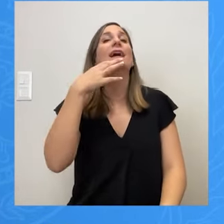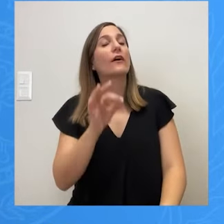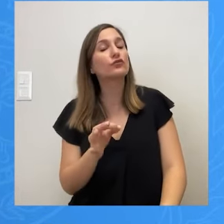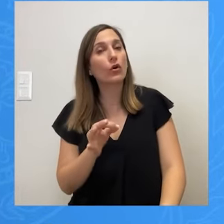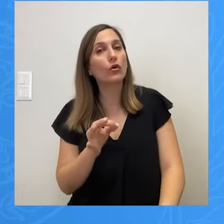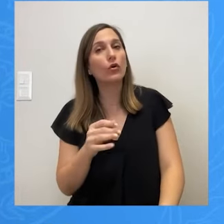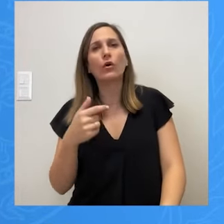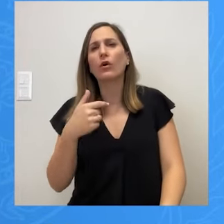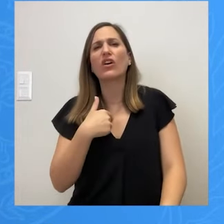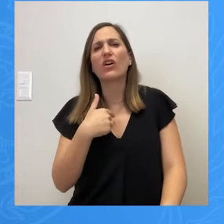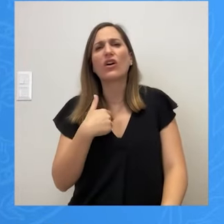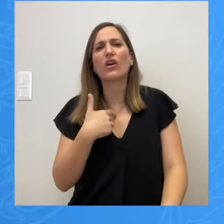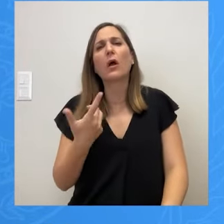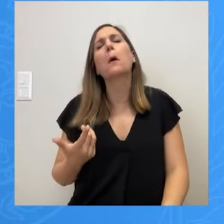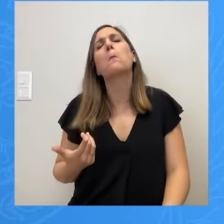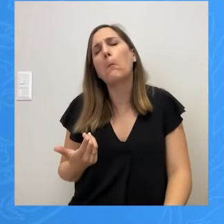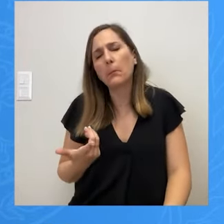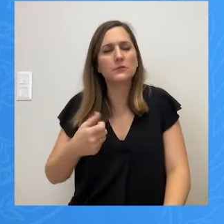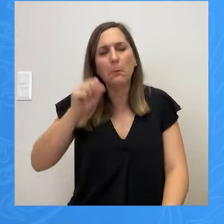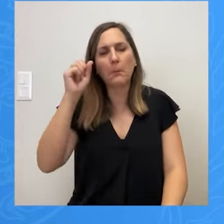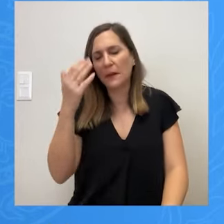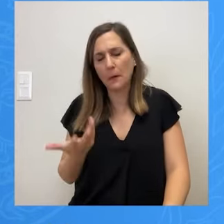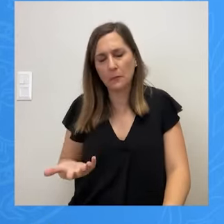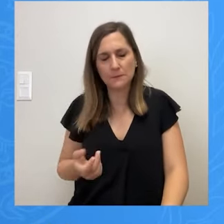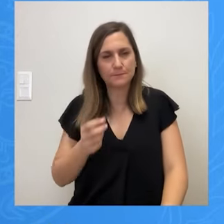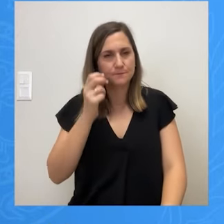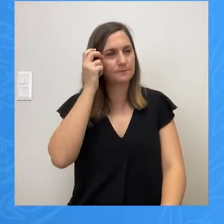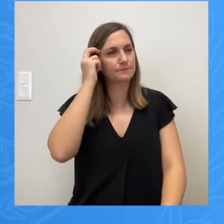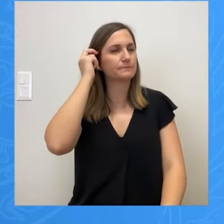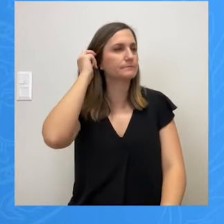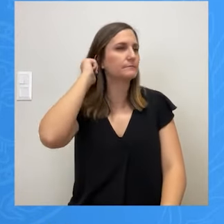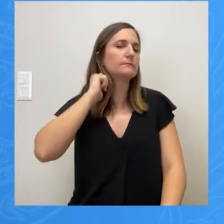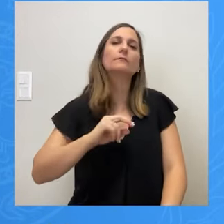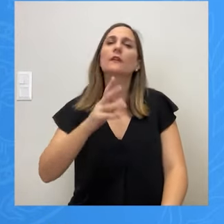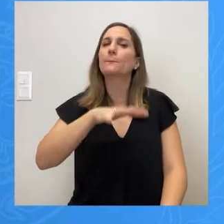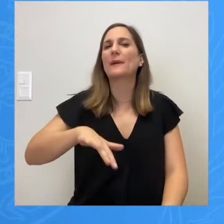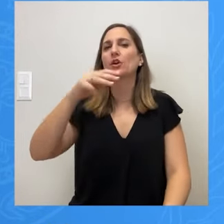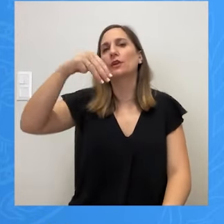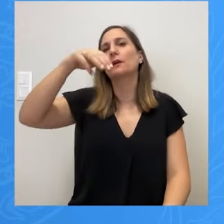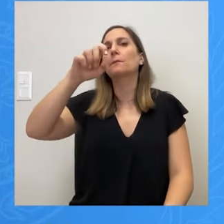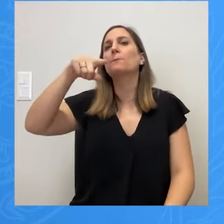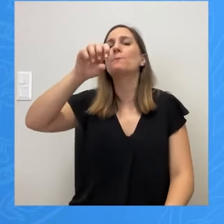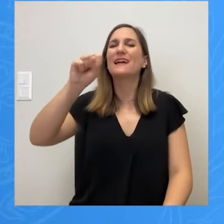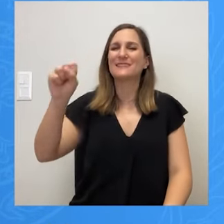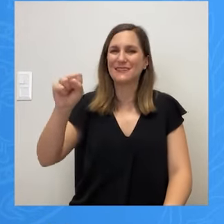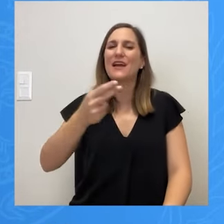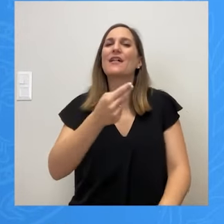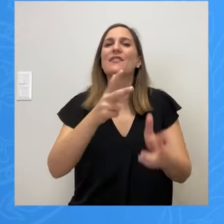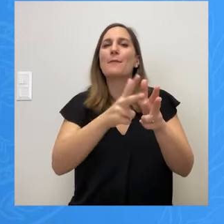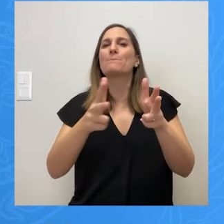αντιπαρατευθήκαμε. Δεύτερον, στο ΜΕΤΣ η ελεγχόμενη στάθμη